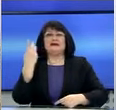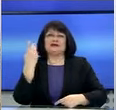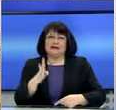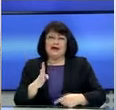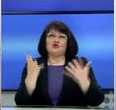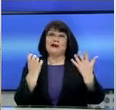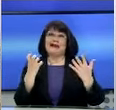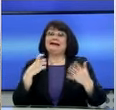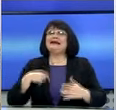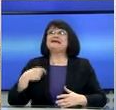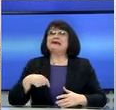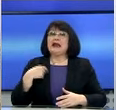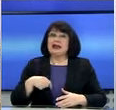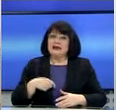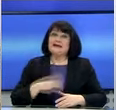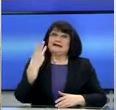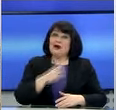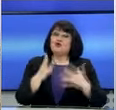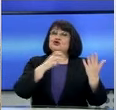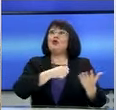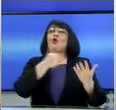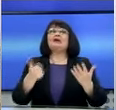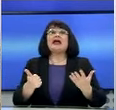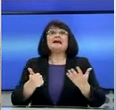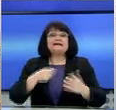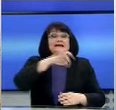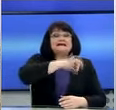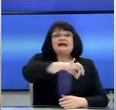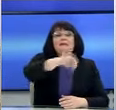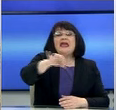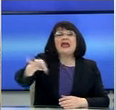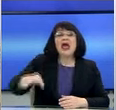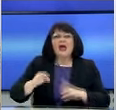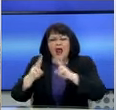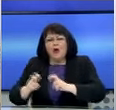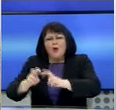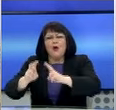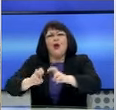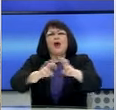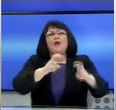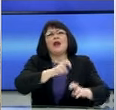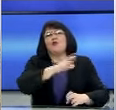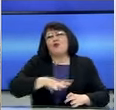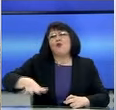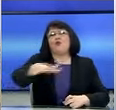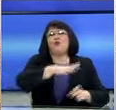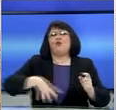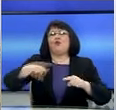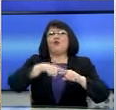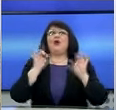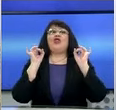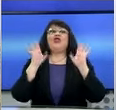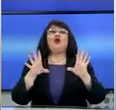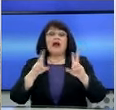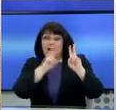στελέχη να συμμετέχουν σε 386 σημεία ελέγχου που έχουν δημιουργηθεί σε όλη την επικράτεια για τον δωρεάν